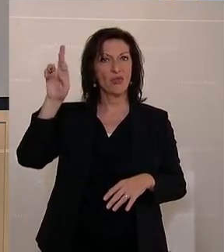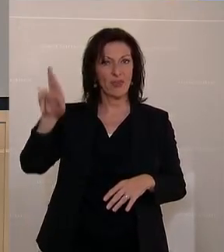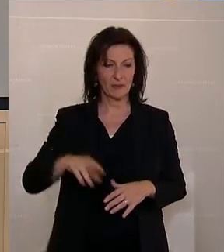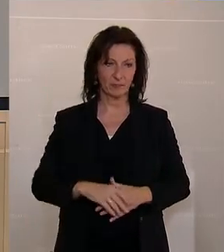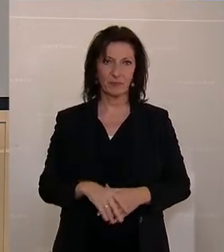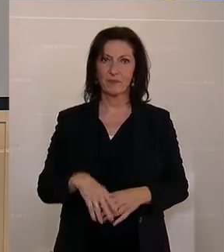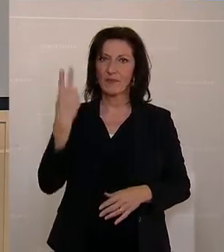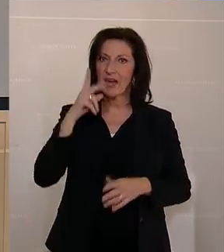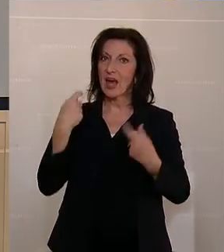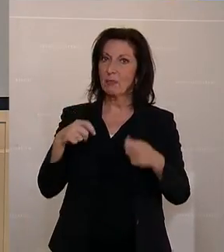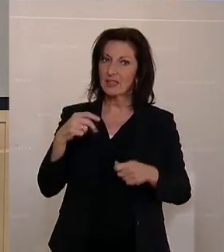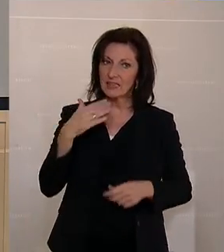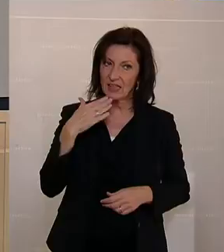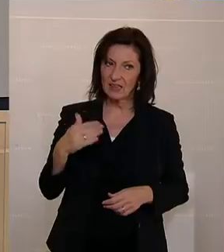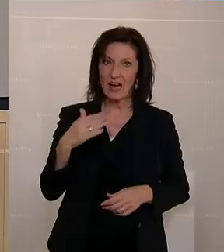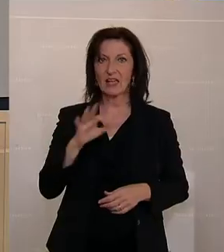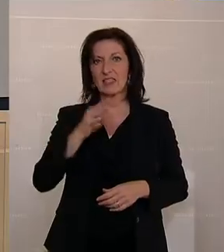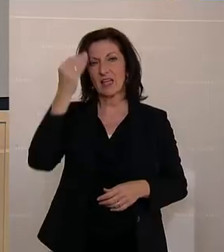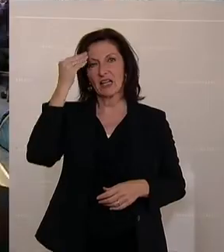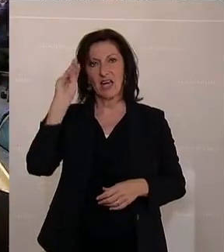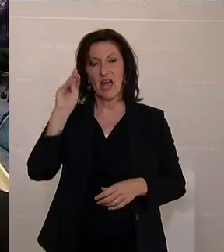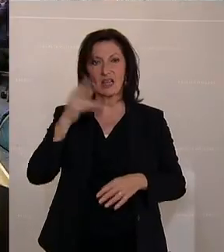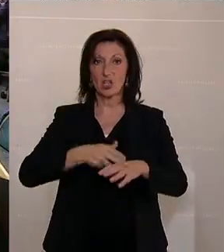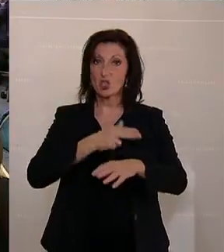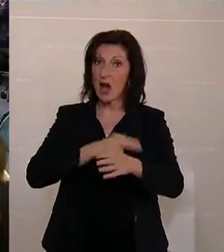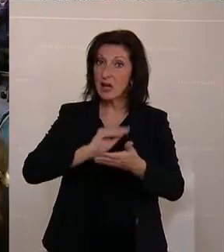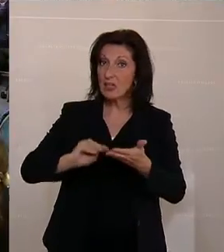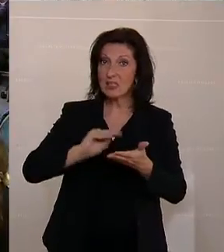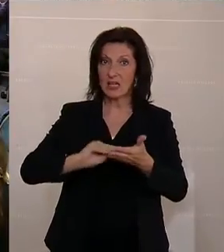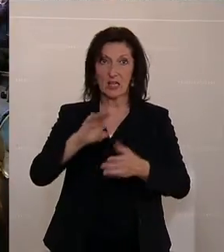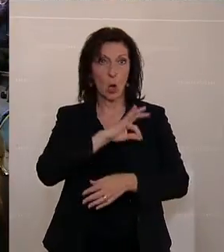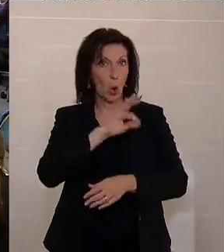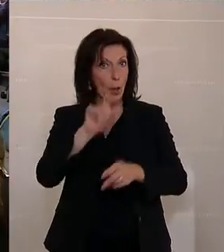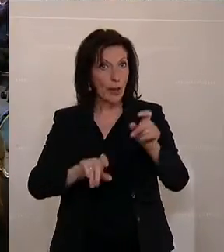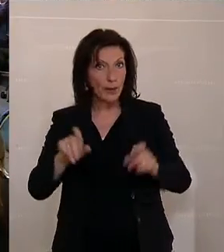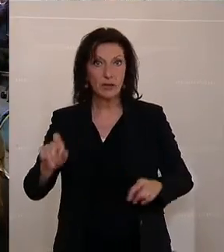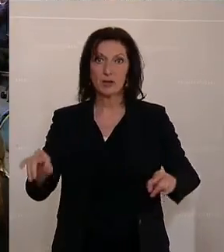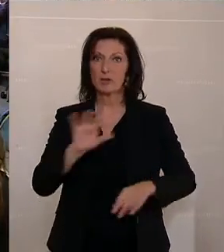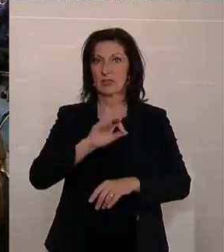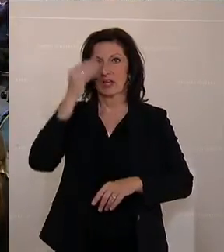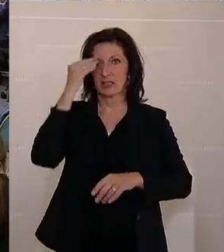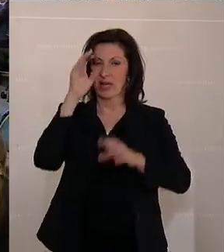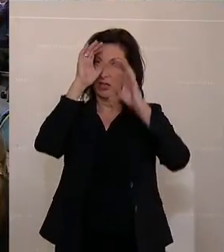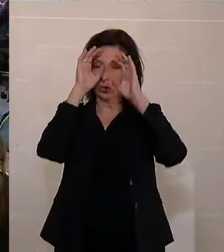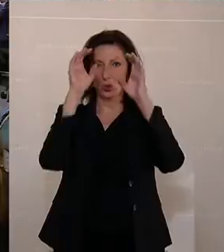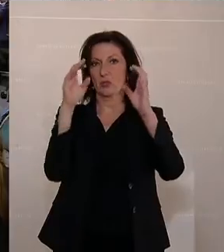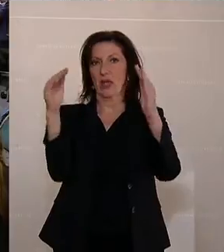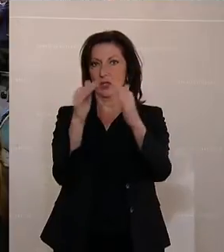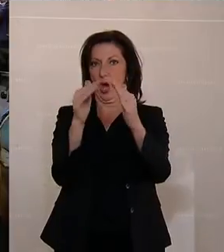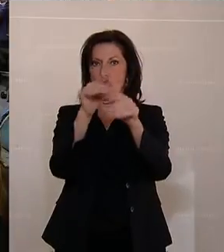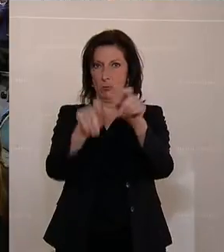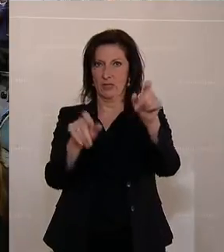Präsident. Geschätzter Herr Staatssekretär, geschätzte Kolleginnen und Kollegen und geschätzte Zuseherinnen und Zuseher von zu Hause.